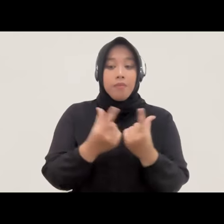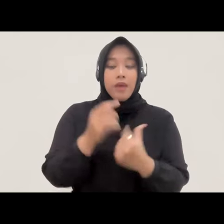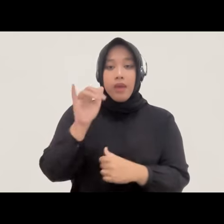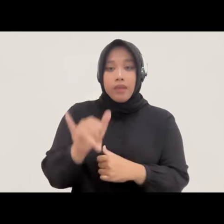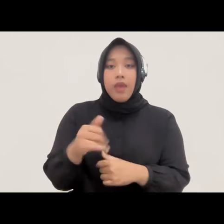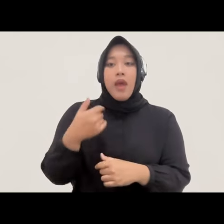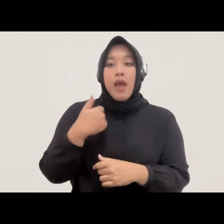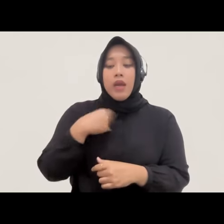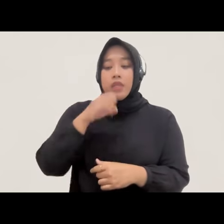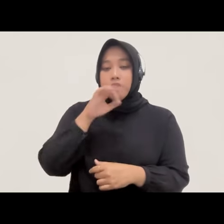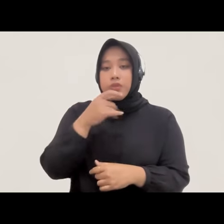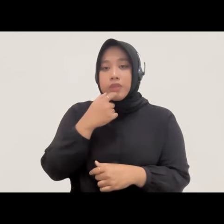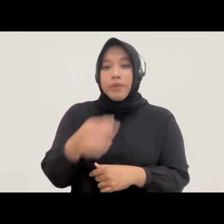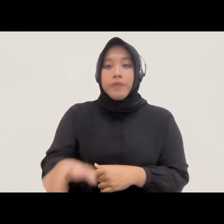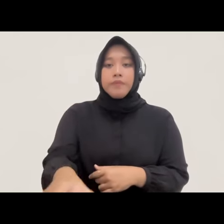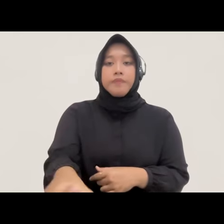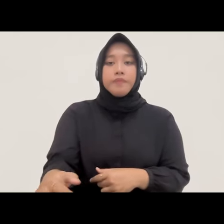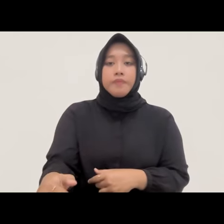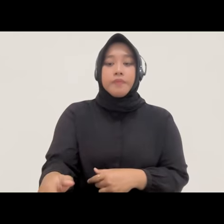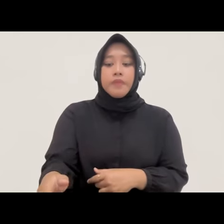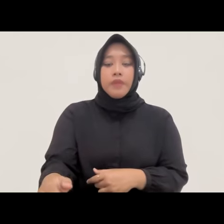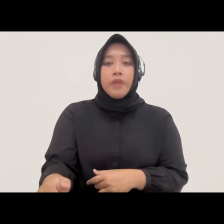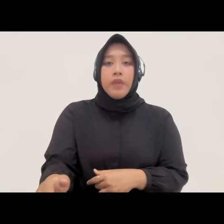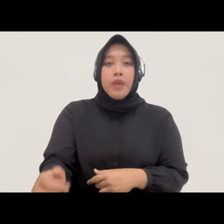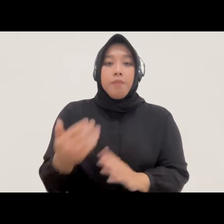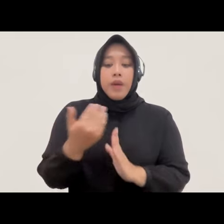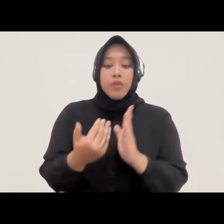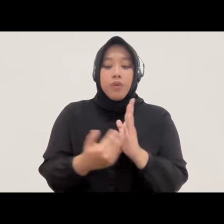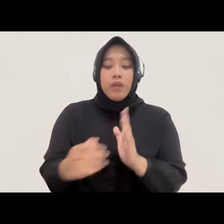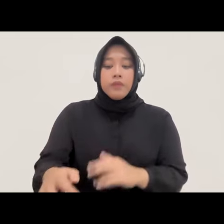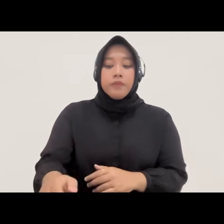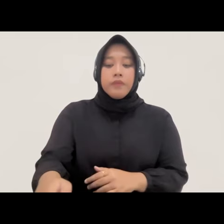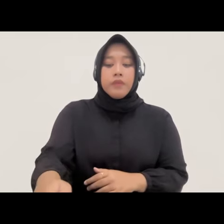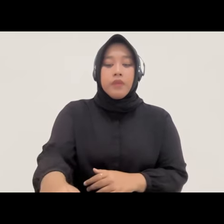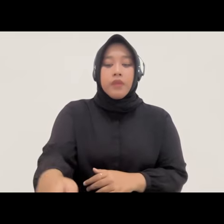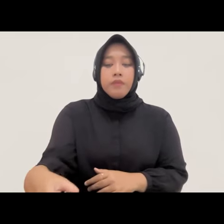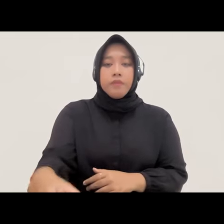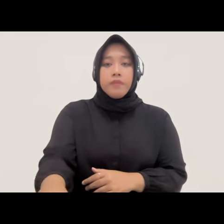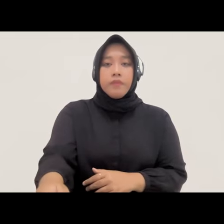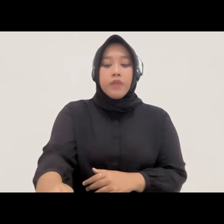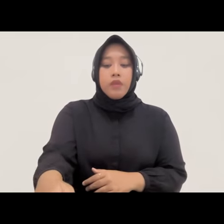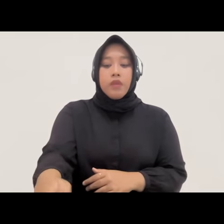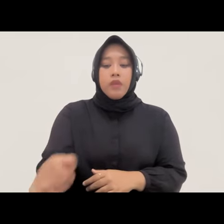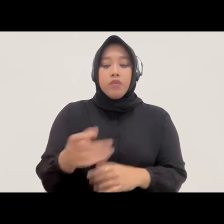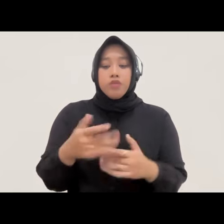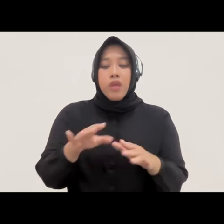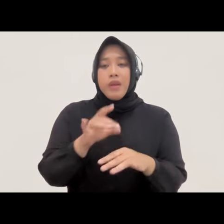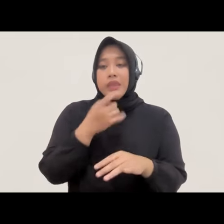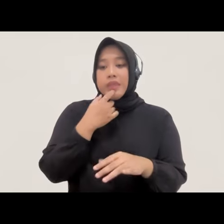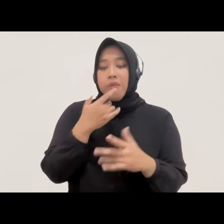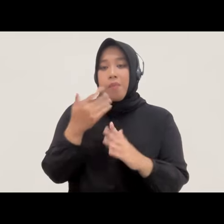ada disebut bahwa pengaturan keadilan restoratif dalam perpol dan perjak saja sudah berbeda begitu ya pengaturannya